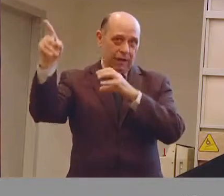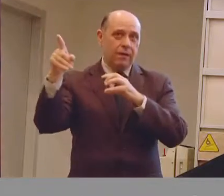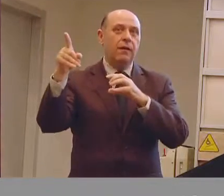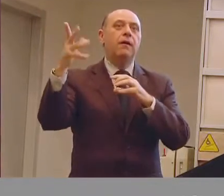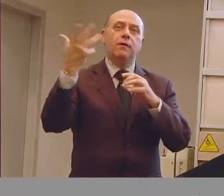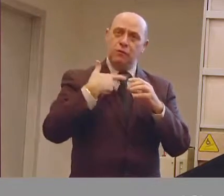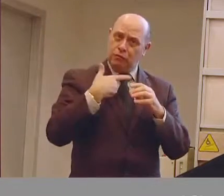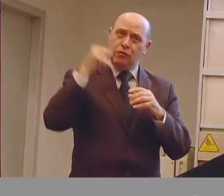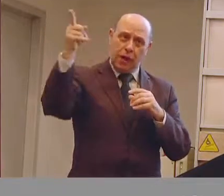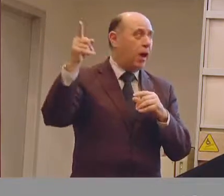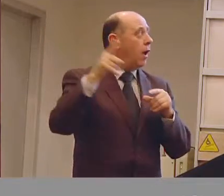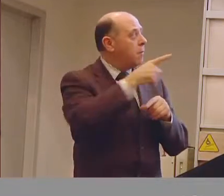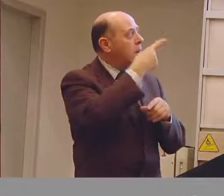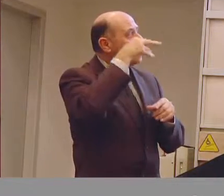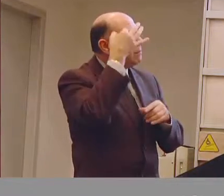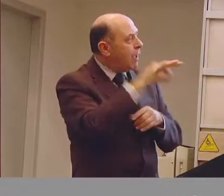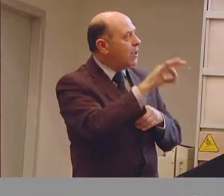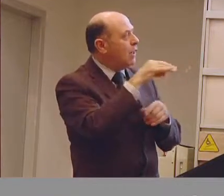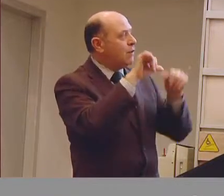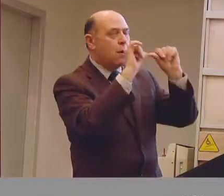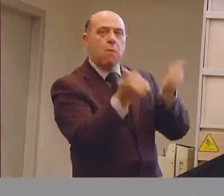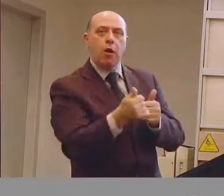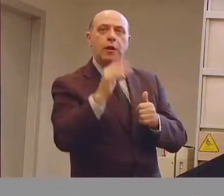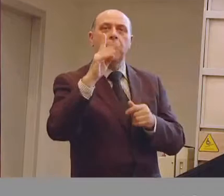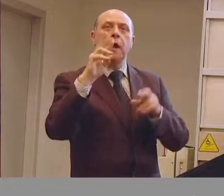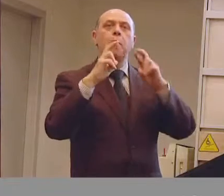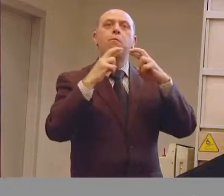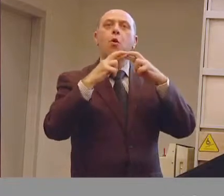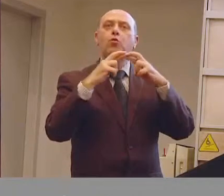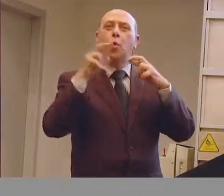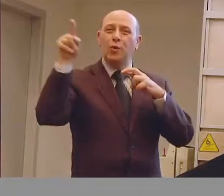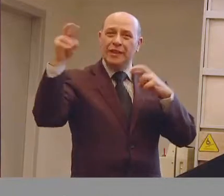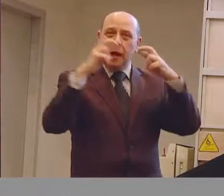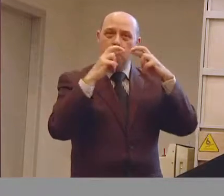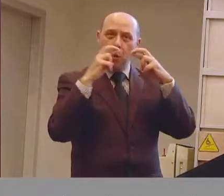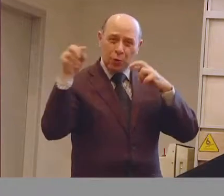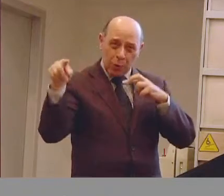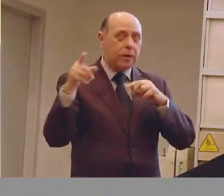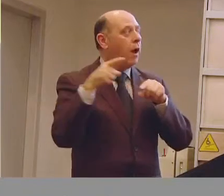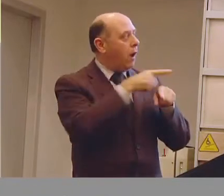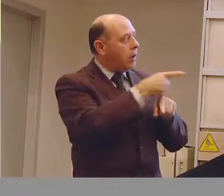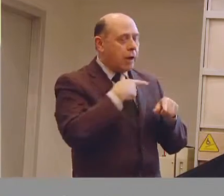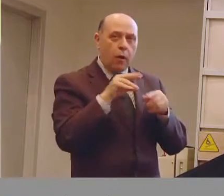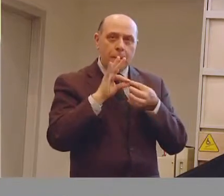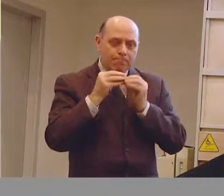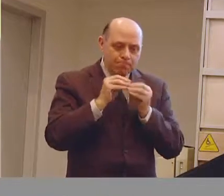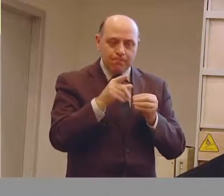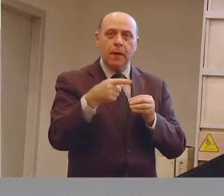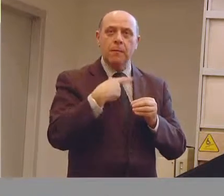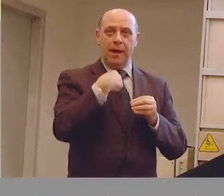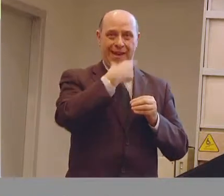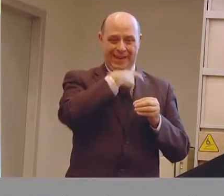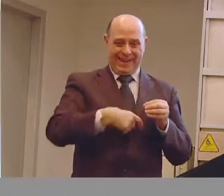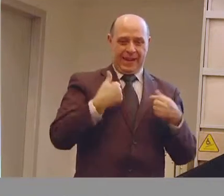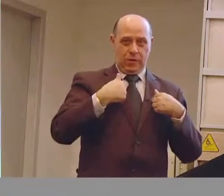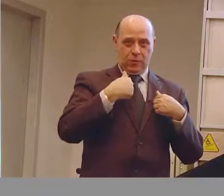carrozzine attraverso dei specifici moduli bluetooth io ho che il sistema di controllo della carrozzina, l'interfaccia utente macchina che abbiamo